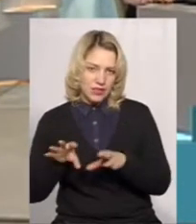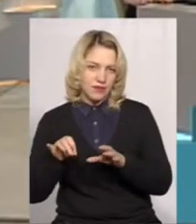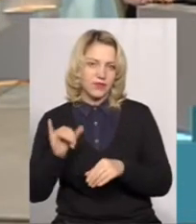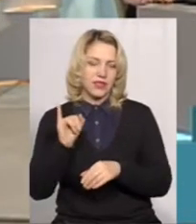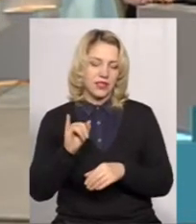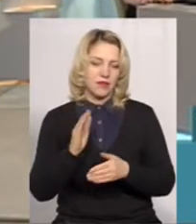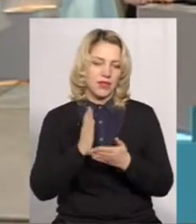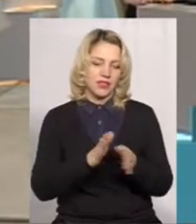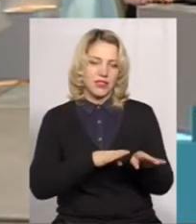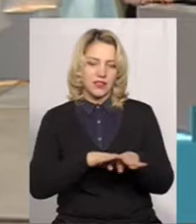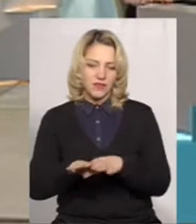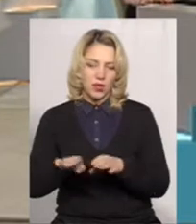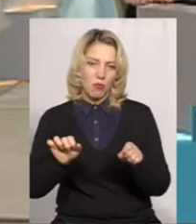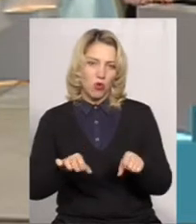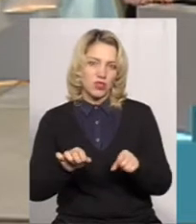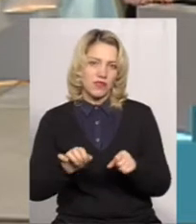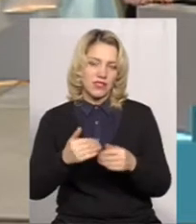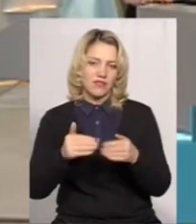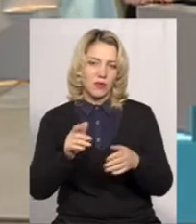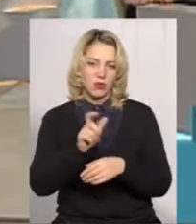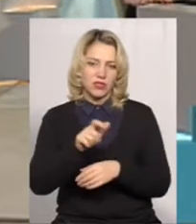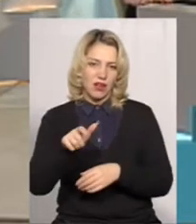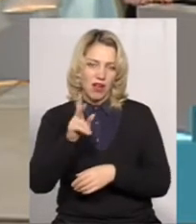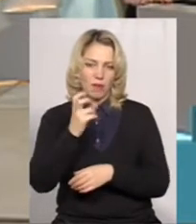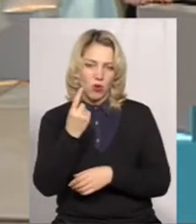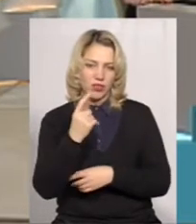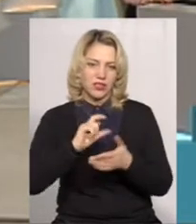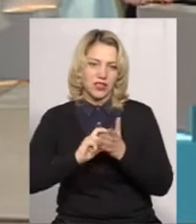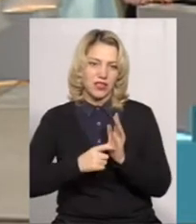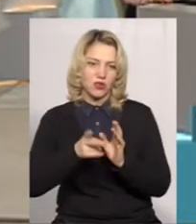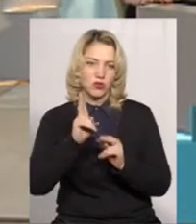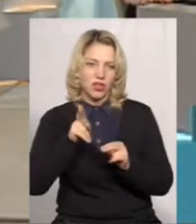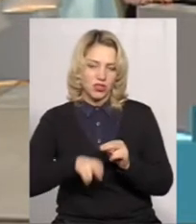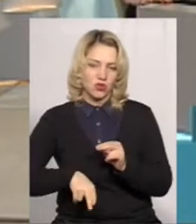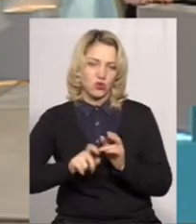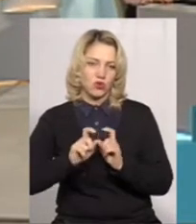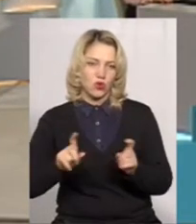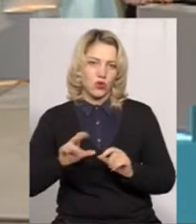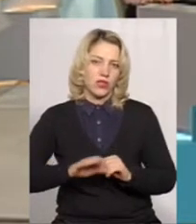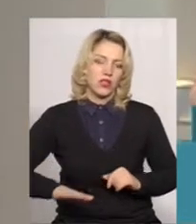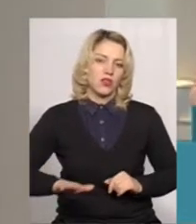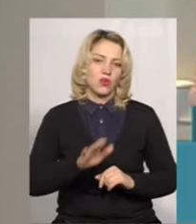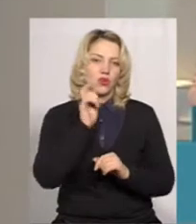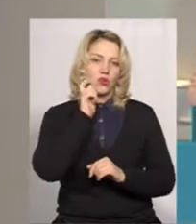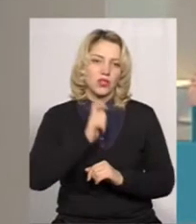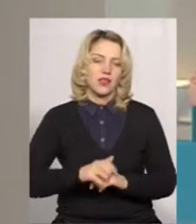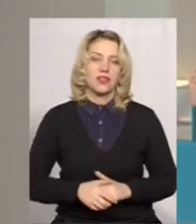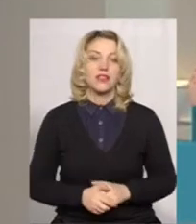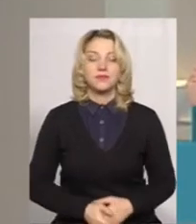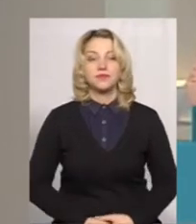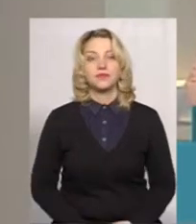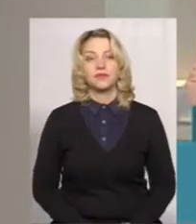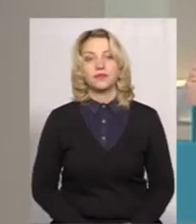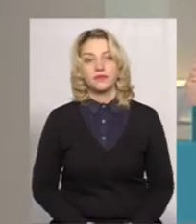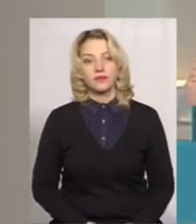мати рівні можливості з випускниками 11 класів, які закінчують школу на території України. Так.